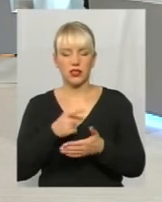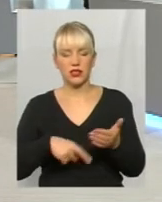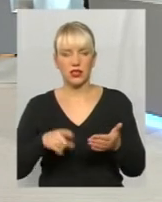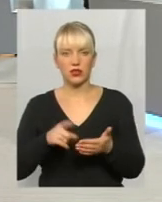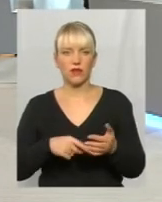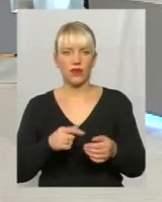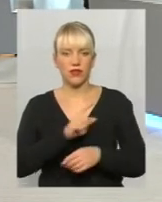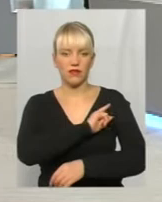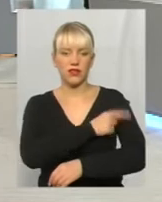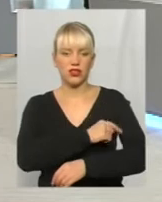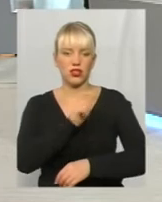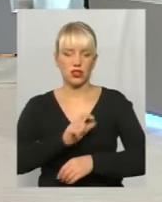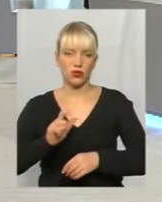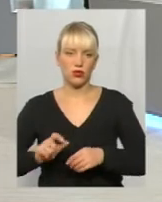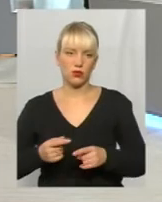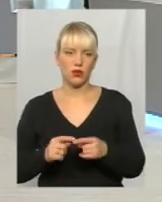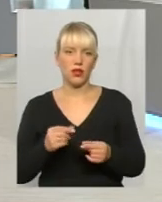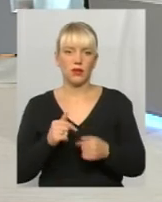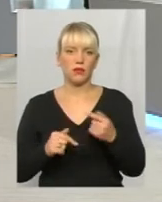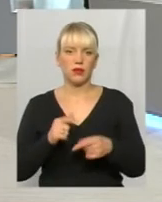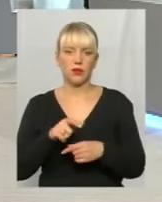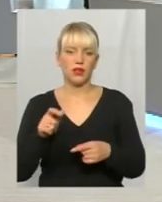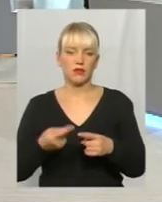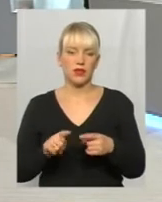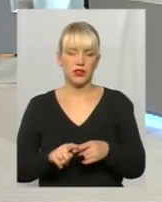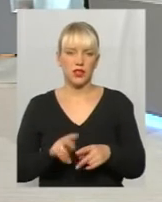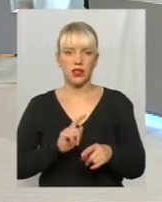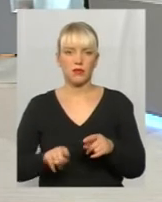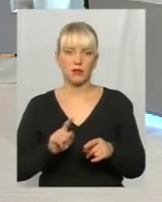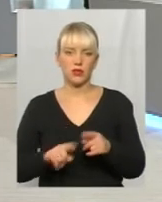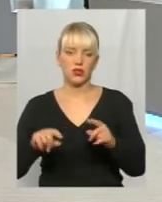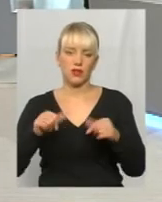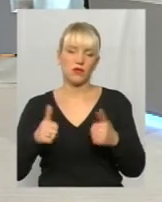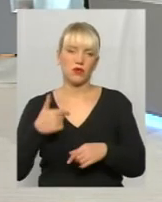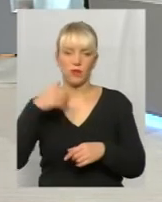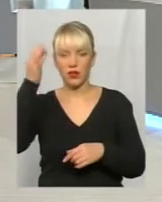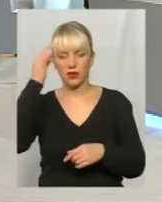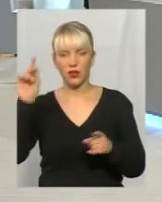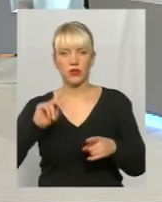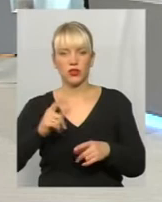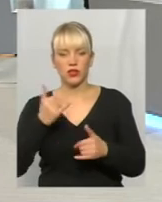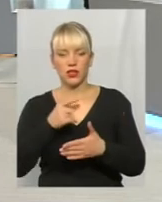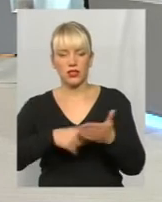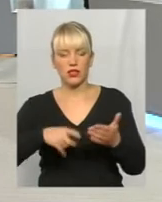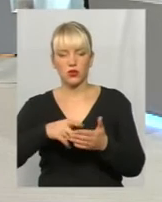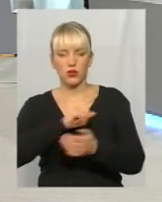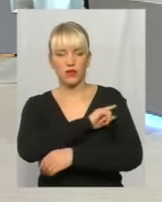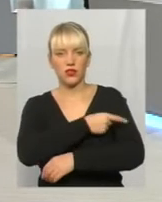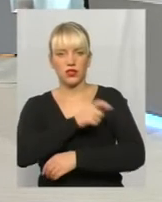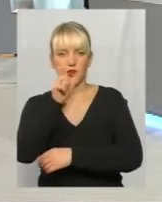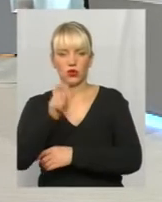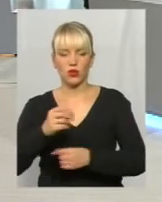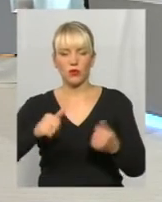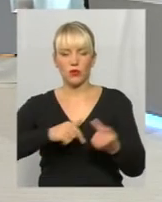фізичних особ підприємців. Це така найбільш динамічна форма, тому що я нагадаю, зараз скасувати фізичну особу підприємця,